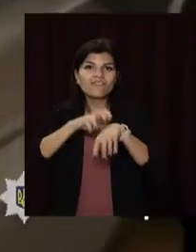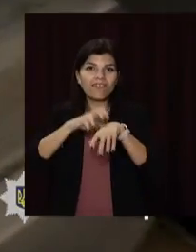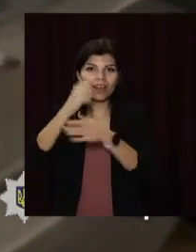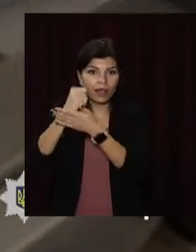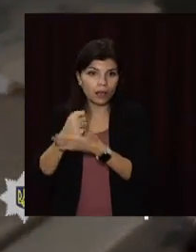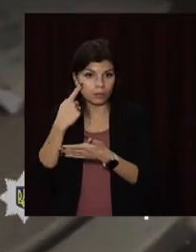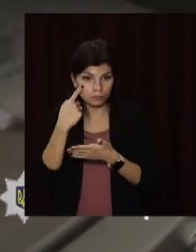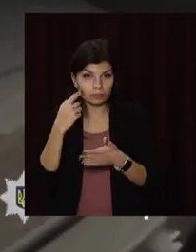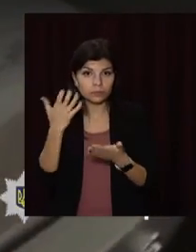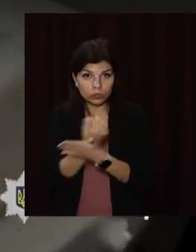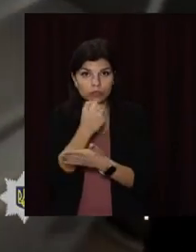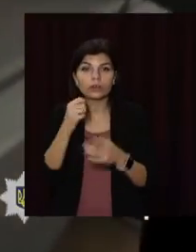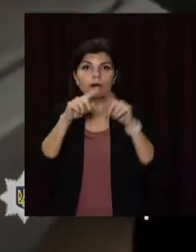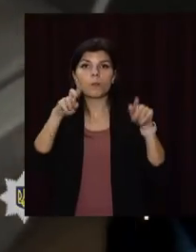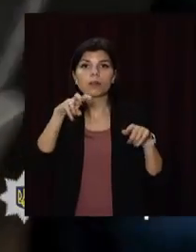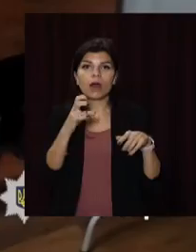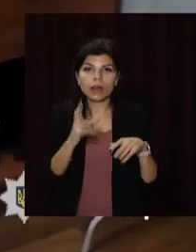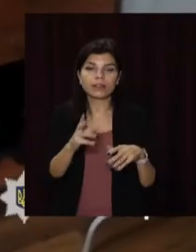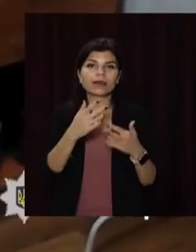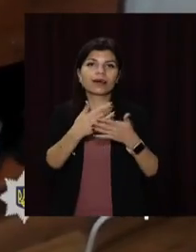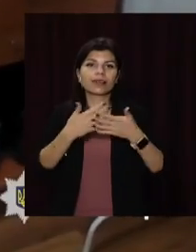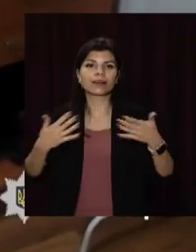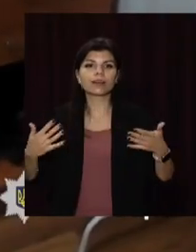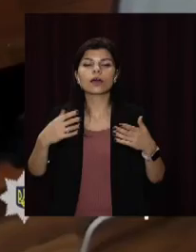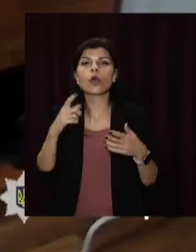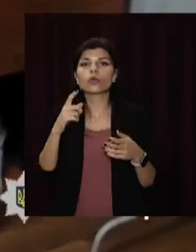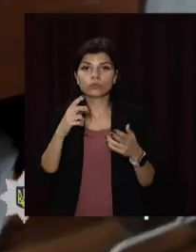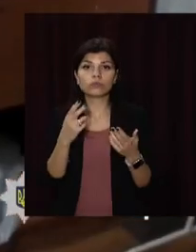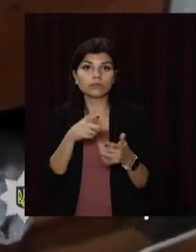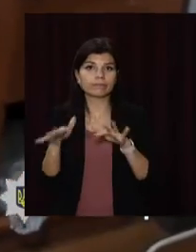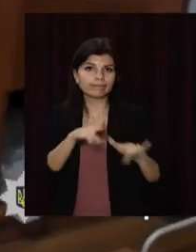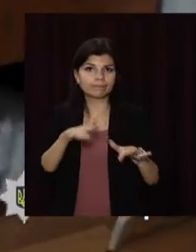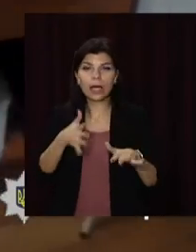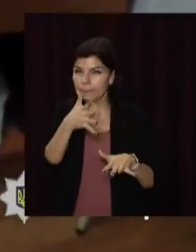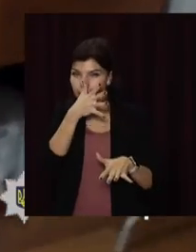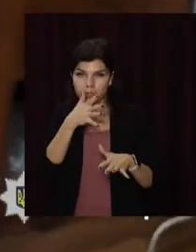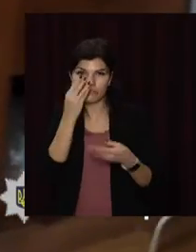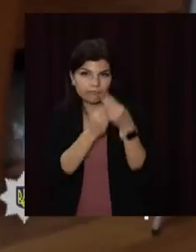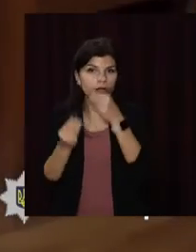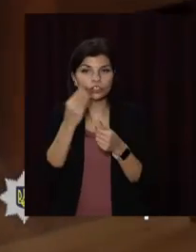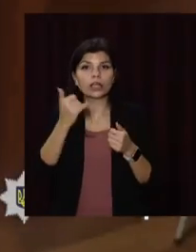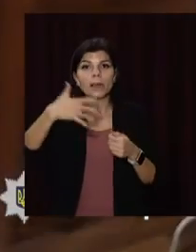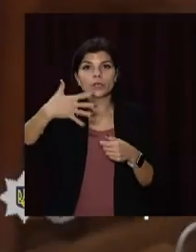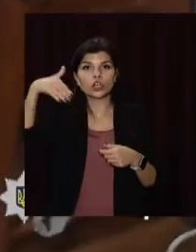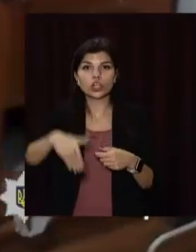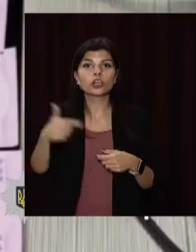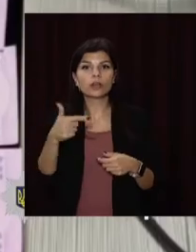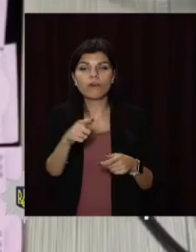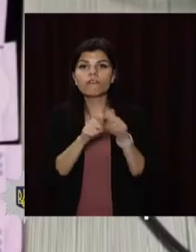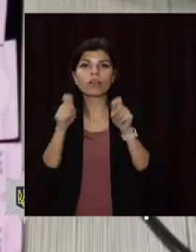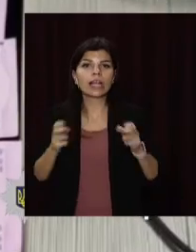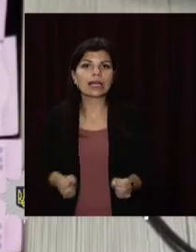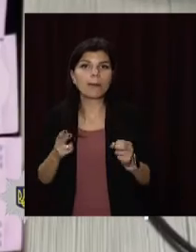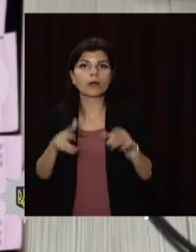лікарень. Бланки для діагнозів, чорнові записи, що підтверджують протиправну діяльність, та 50 тисяч гривень. Відкрито